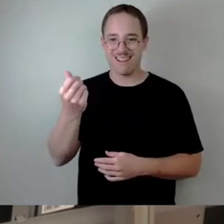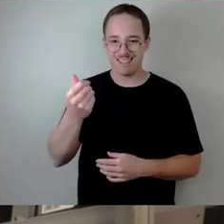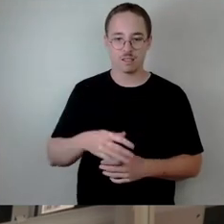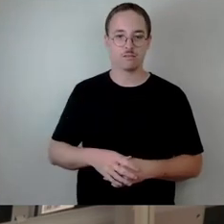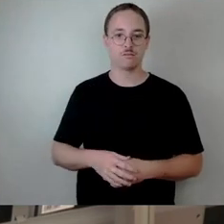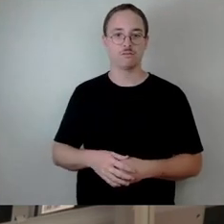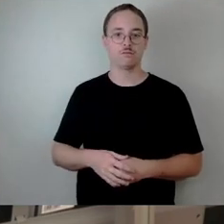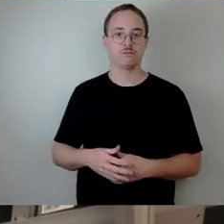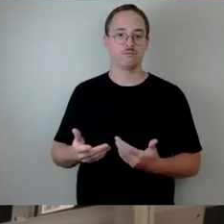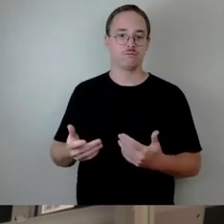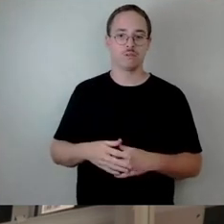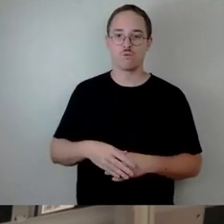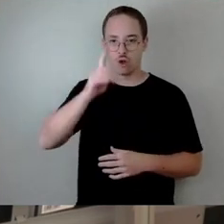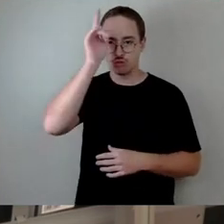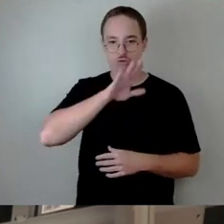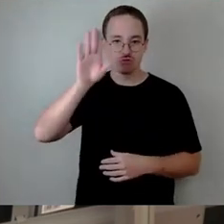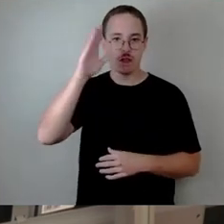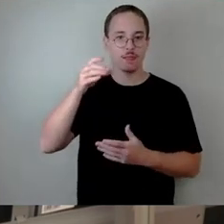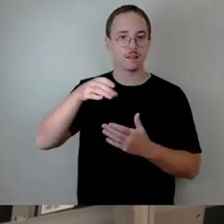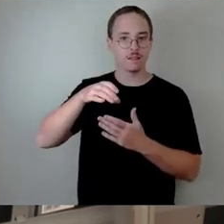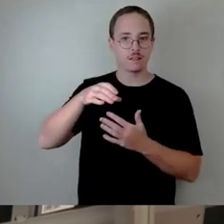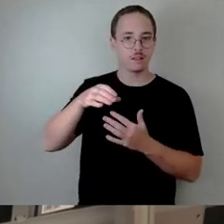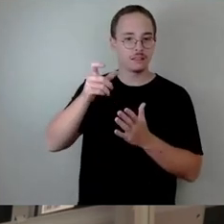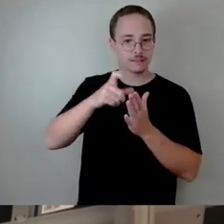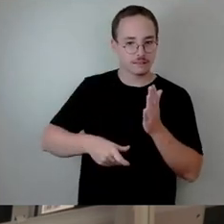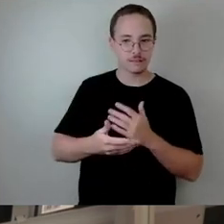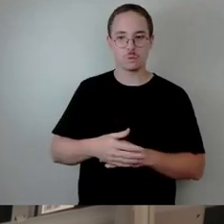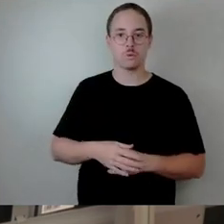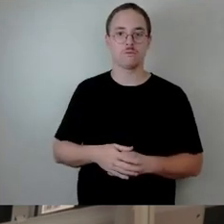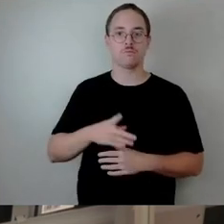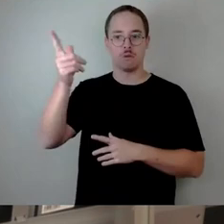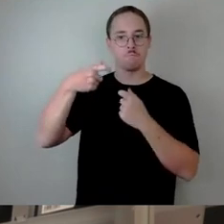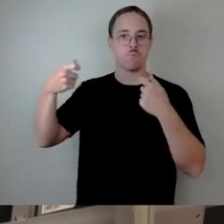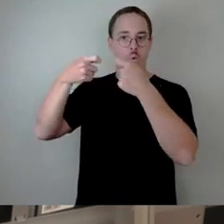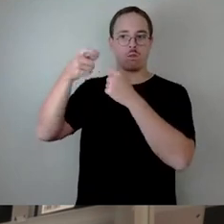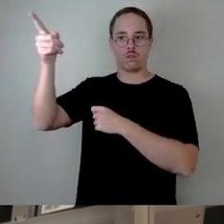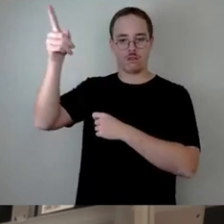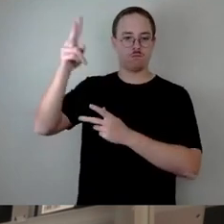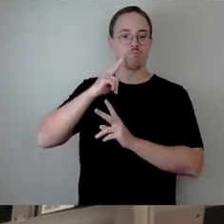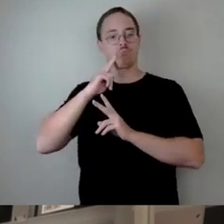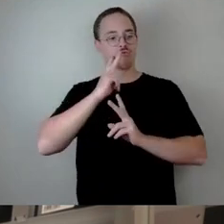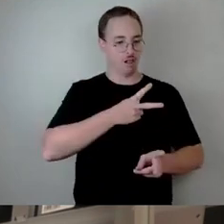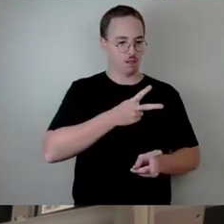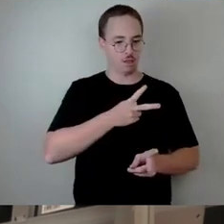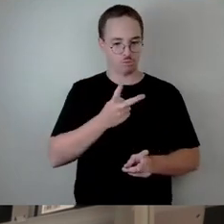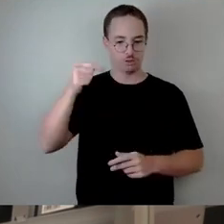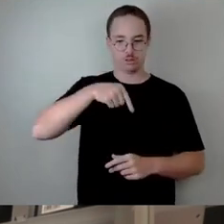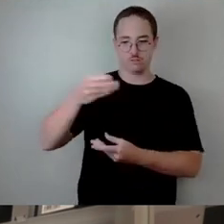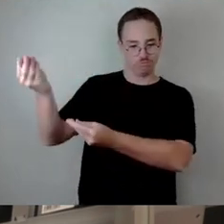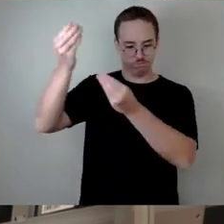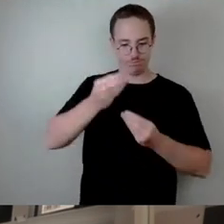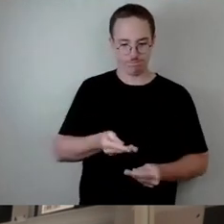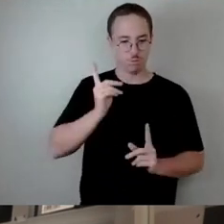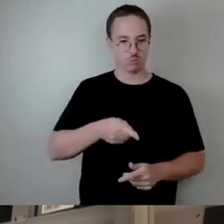bestellt werden und die dann quasi letztendlich hier in der Kommune ausfinanziert werden. Und aus diesem Grund stelle ich hier noch mündlich